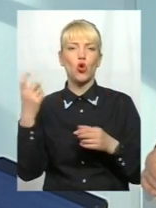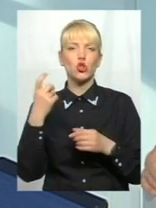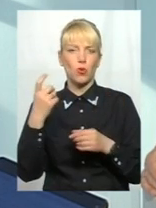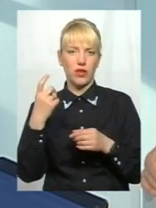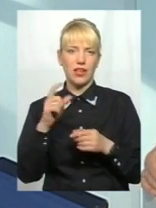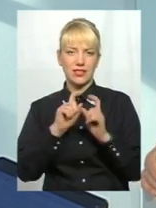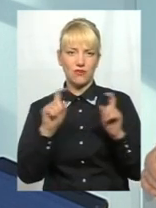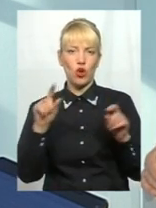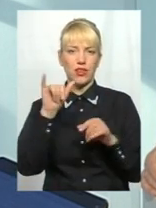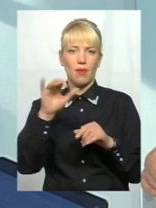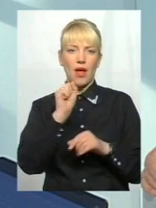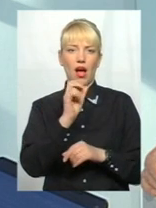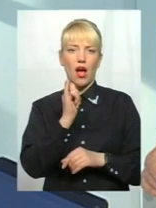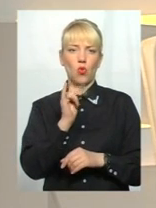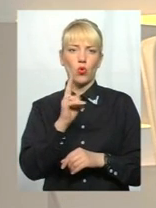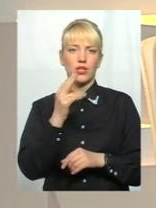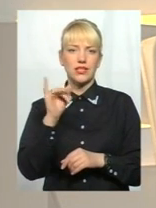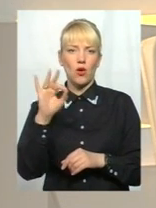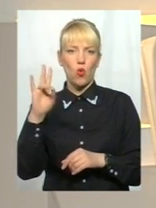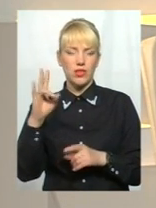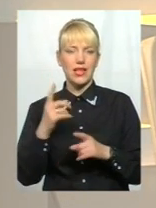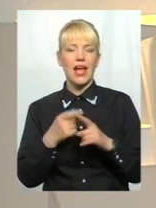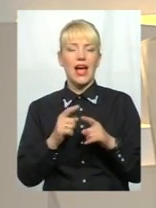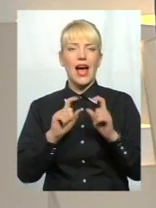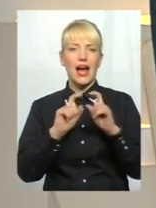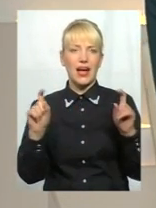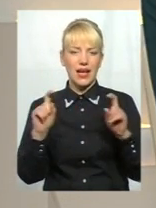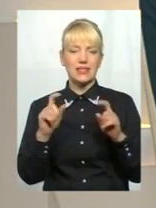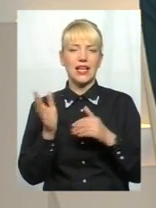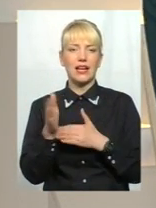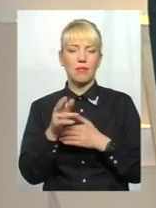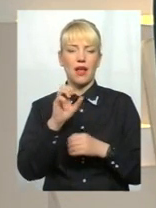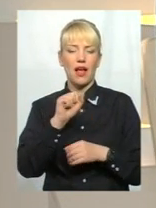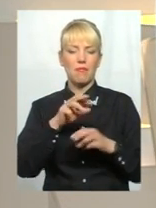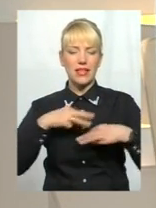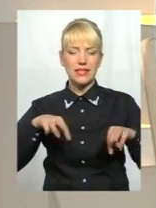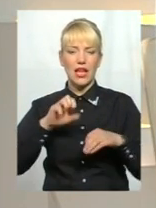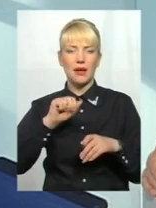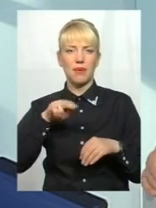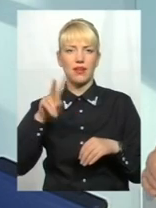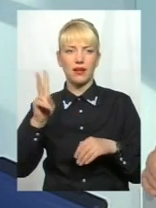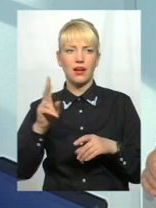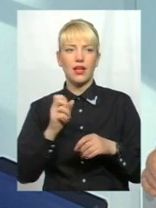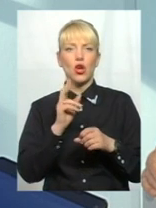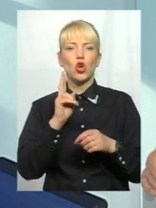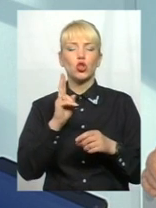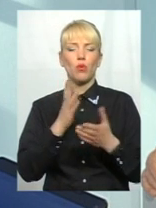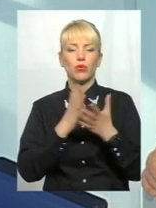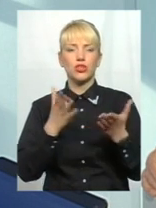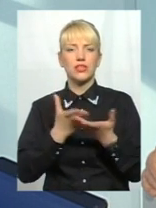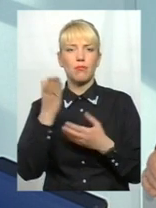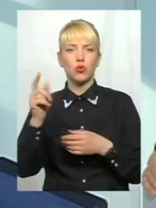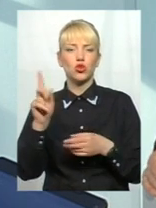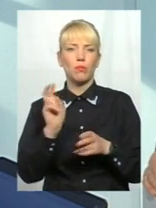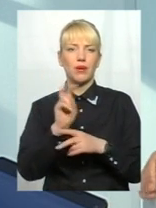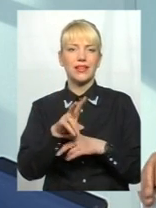аукціон в цьому агентстві Рибному і Міністерстві ВПК, як мені сказали, аукціон, то більше заплатить, щоб прийти на цю